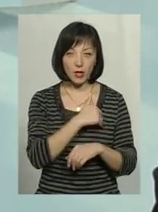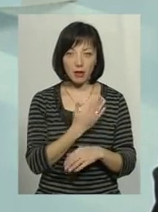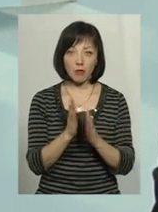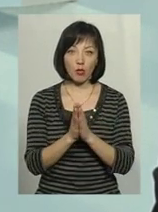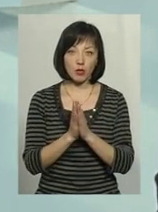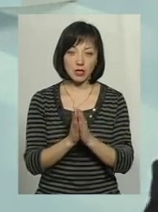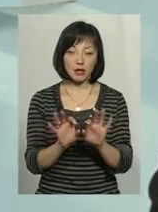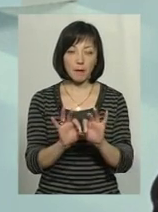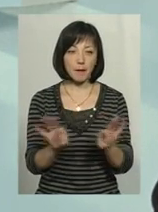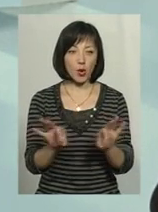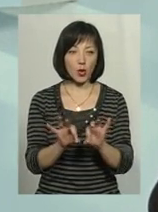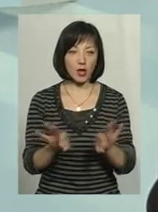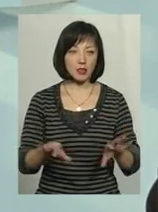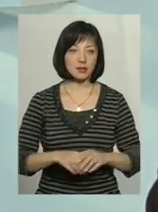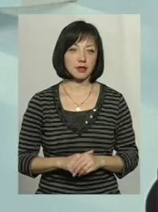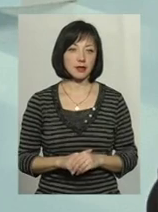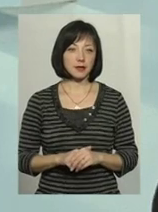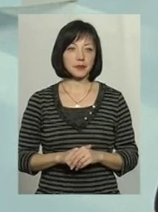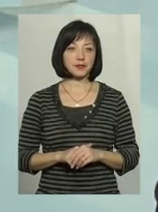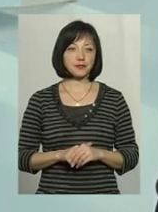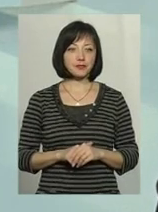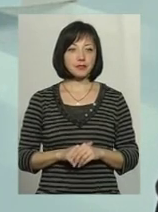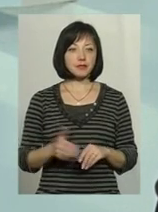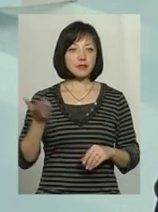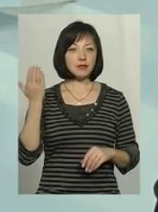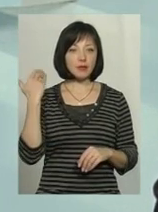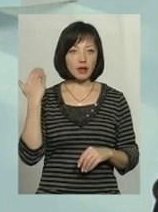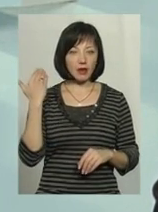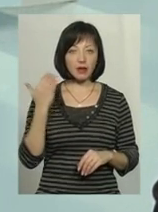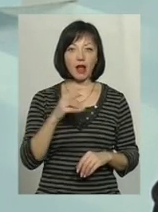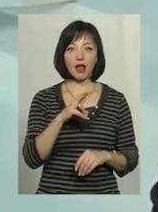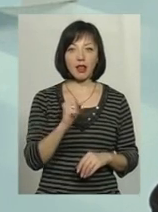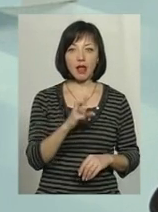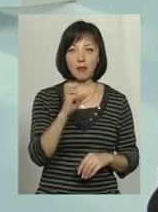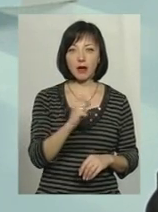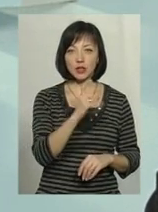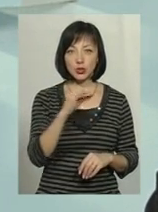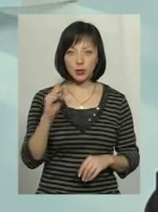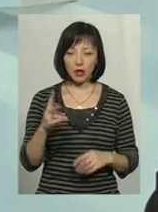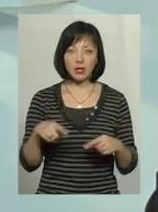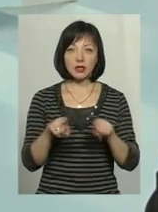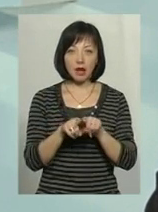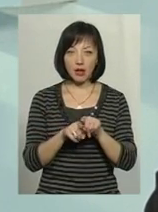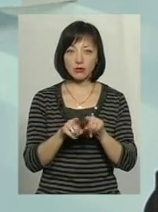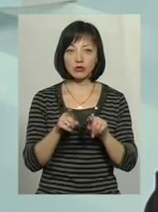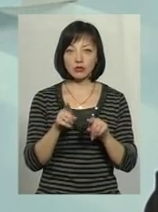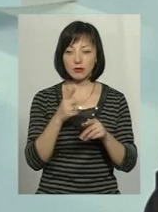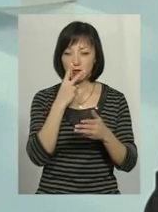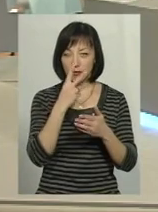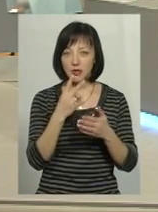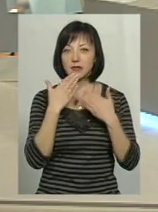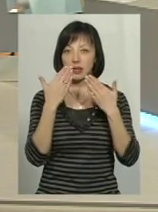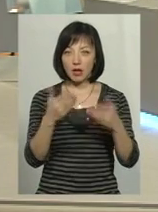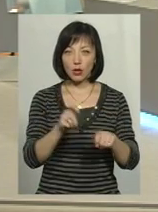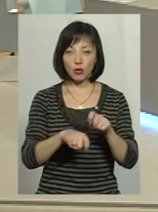попросити пояснення. До речі, кажучи про попереднього лабазюка Сергія Петровича, ми також, звертаючися до контролюючого